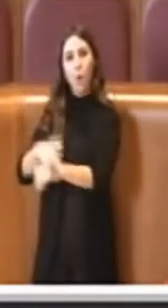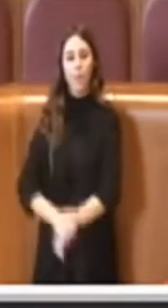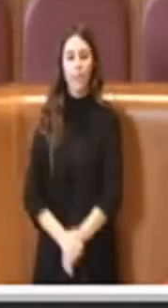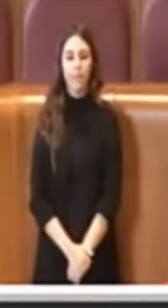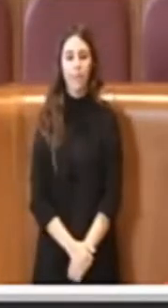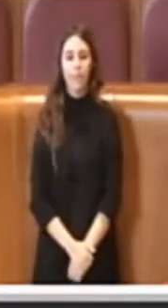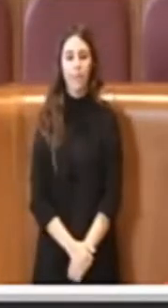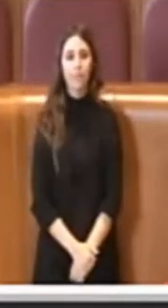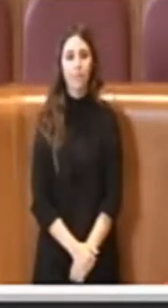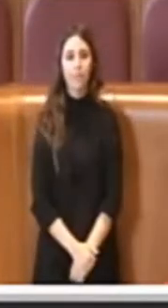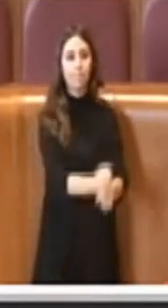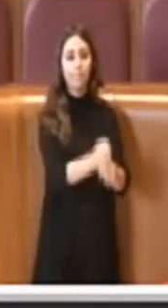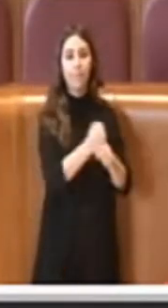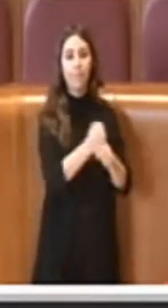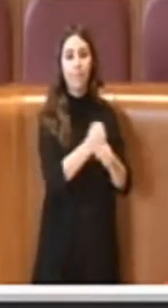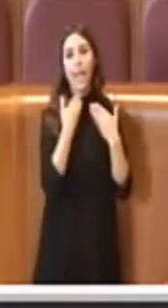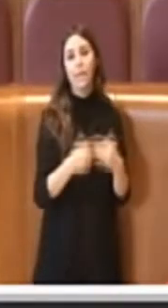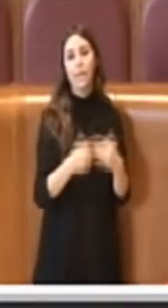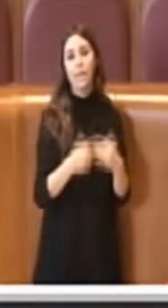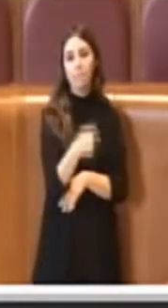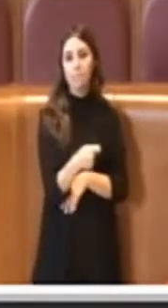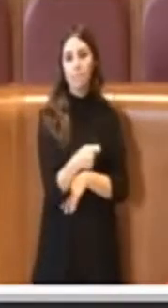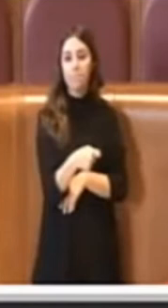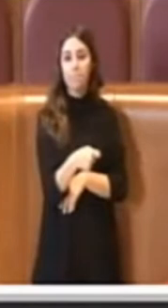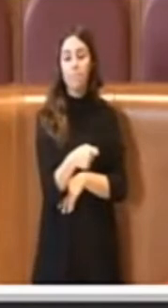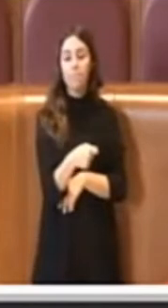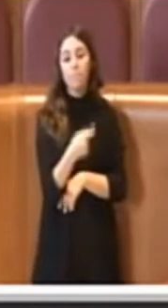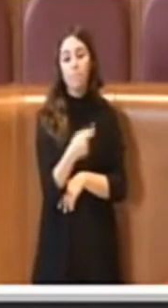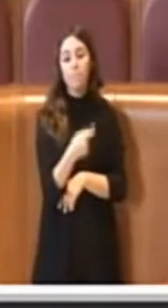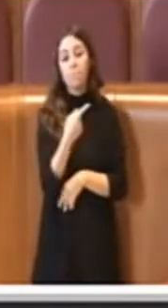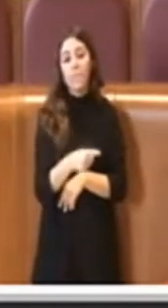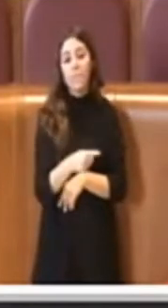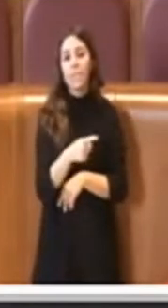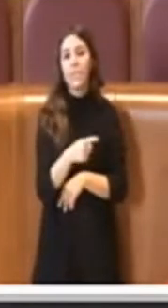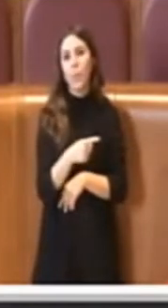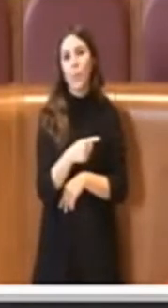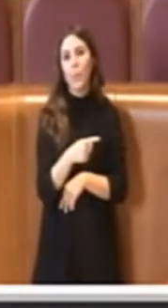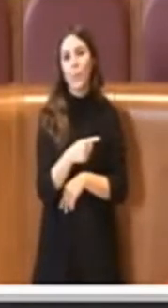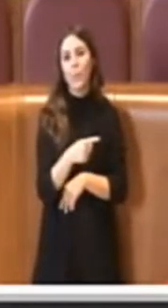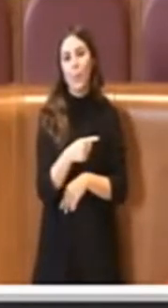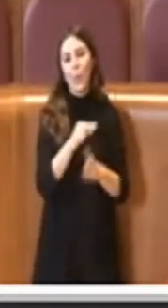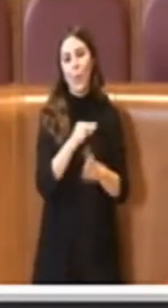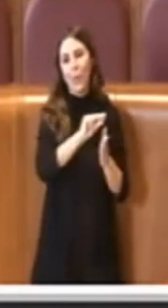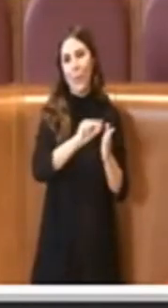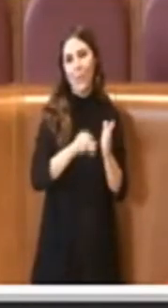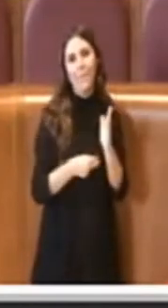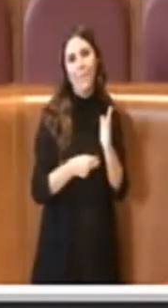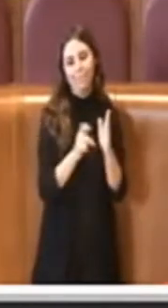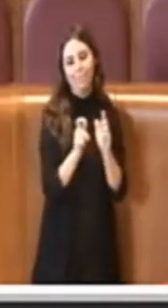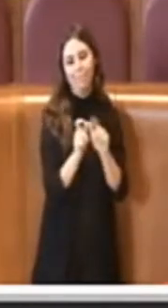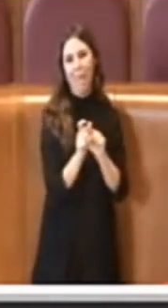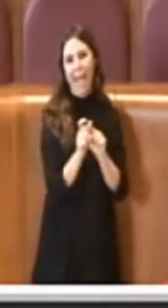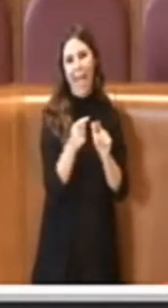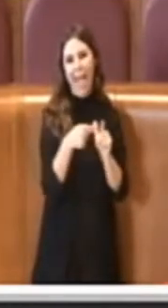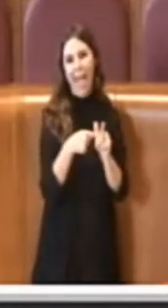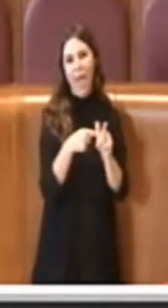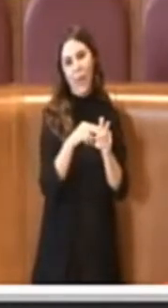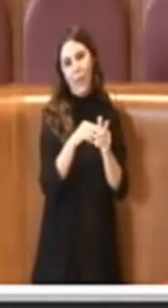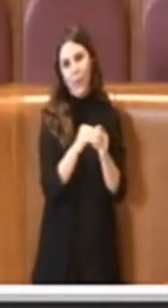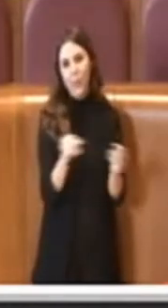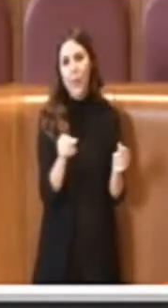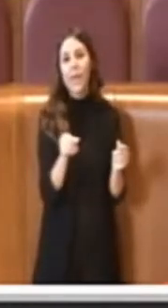grazie presidente sì questa è la parte efficace dell'emendamento che intende appunto concedere la